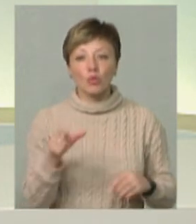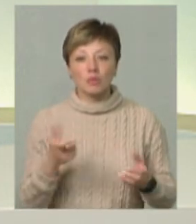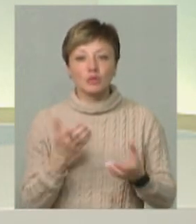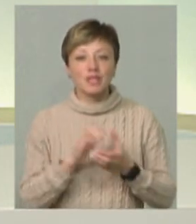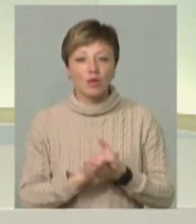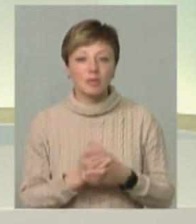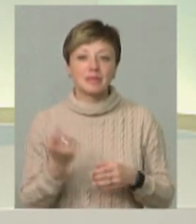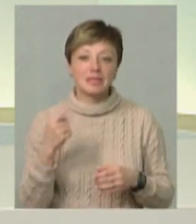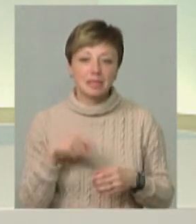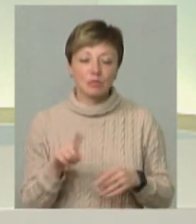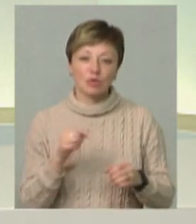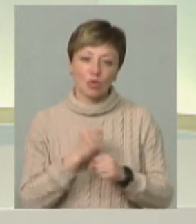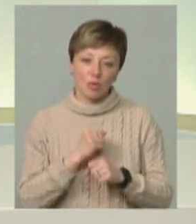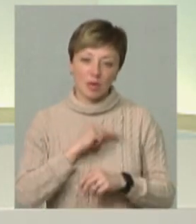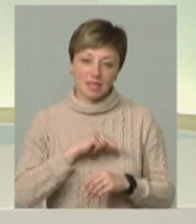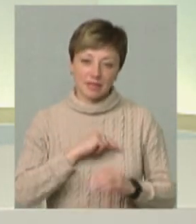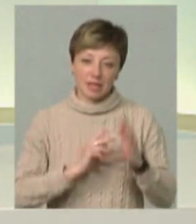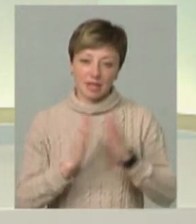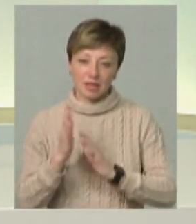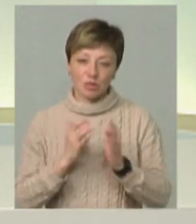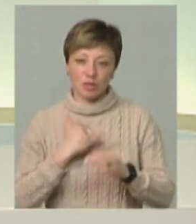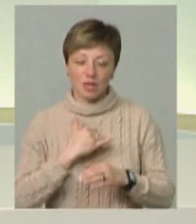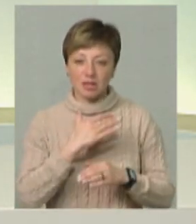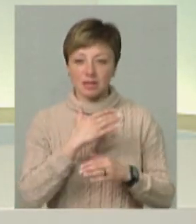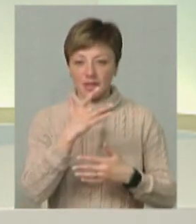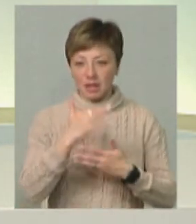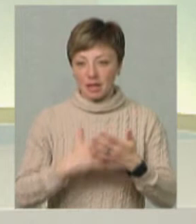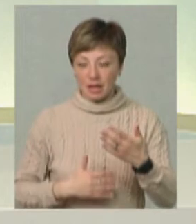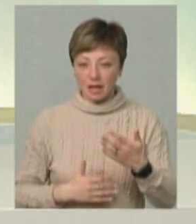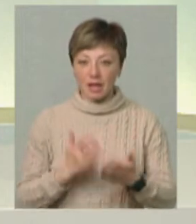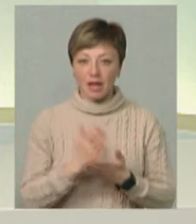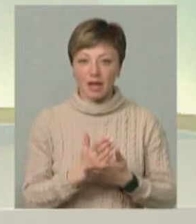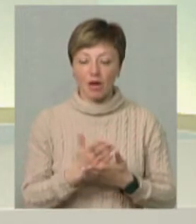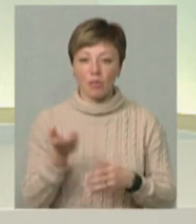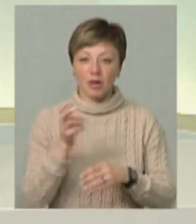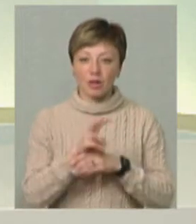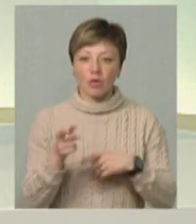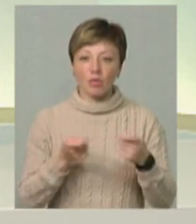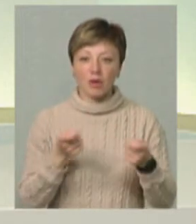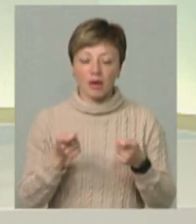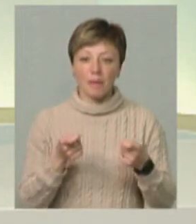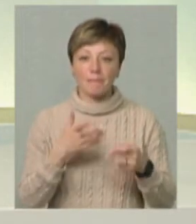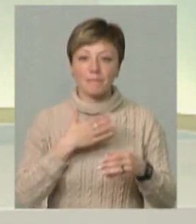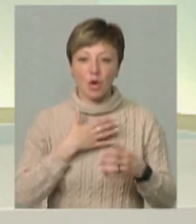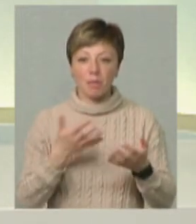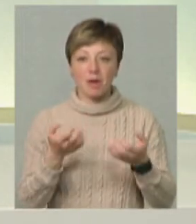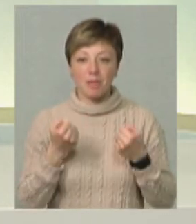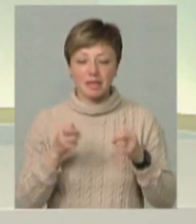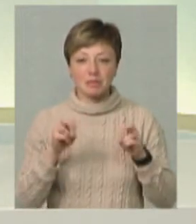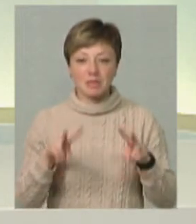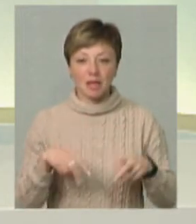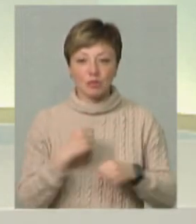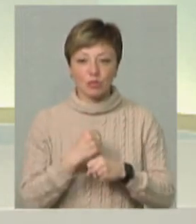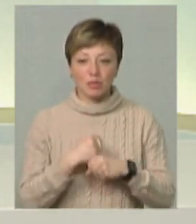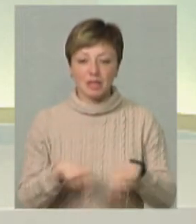з тим, що роблять лісівники. Справді, у нас є велика лінійка. Якщо навіть прийти до нас в упоріні, ми спеціально